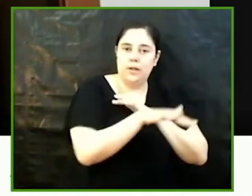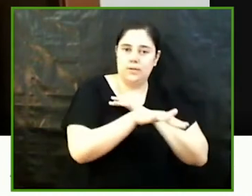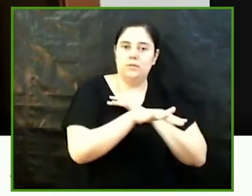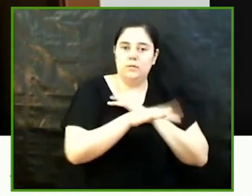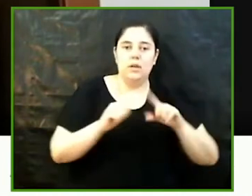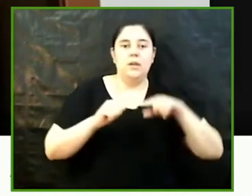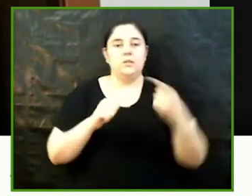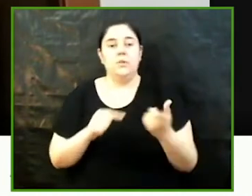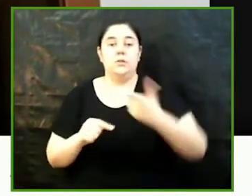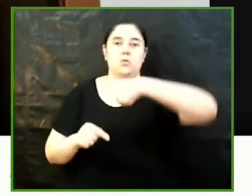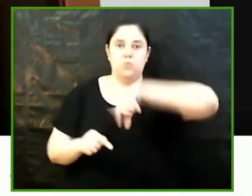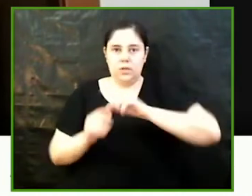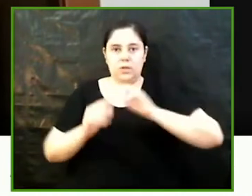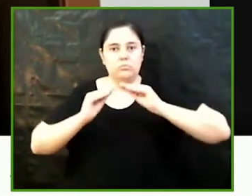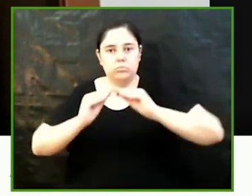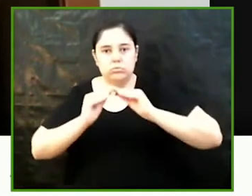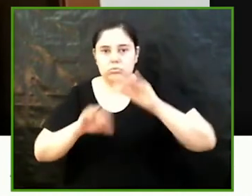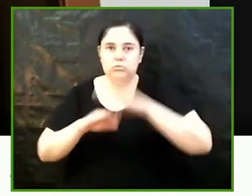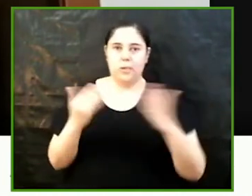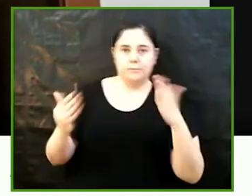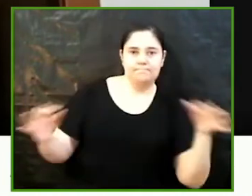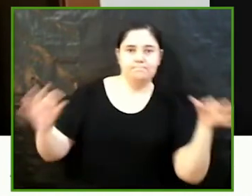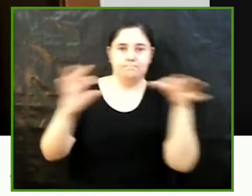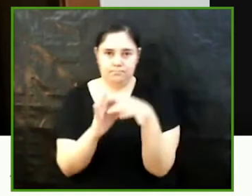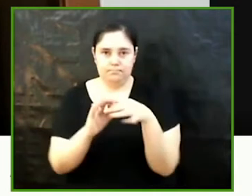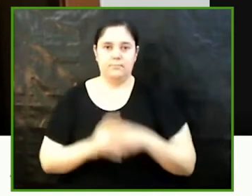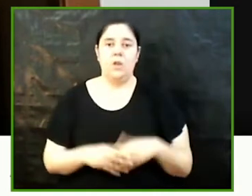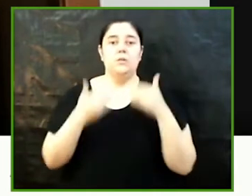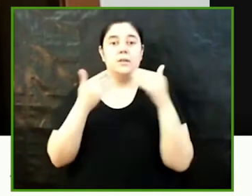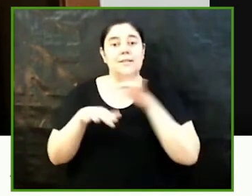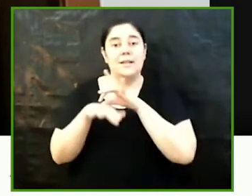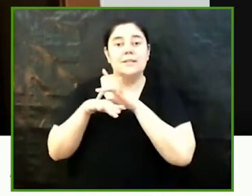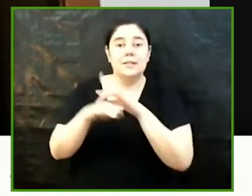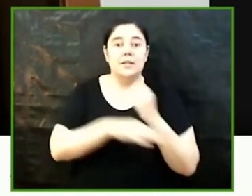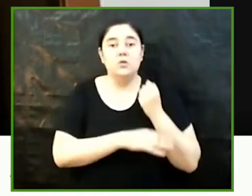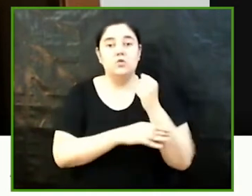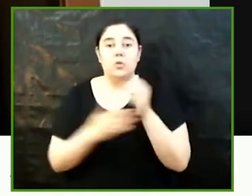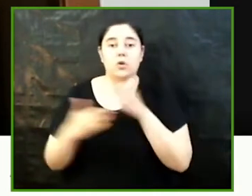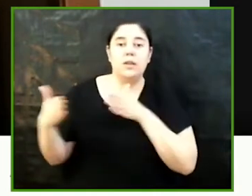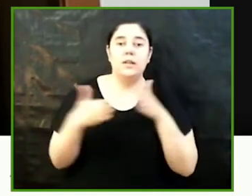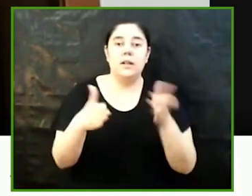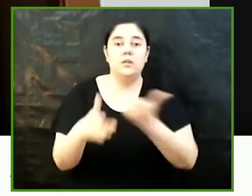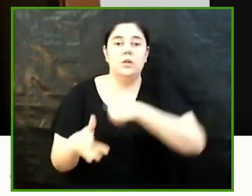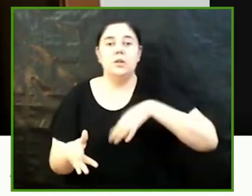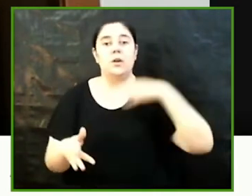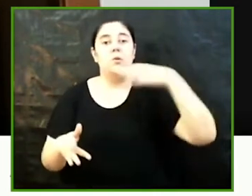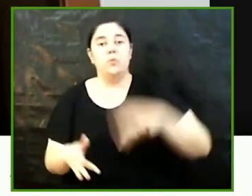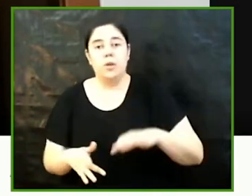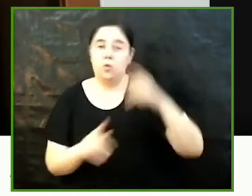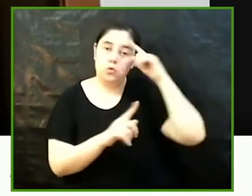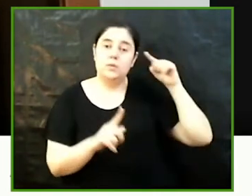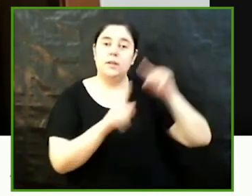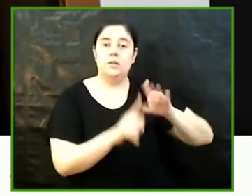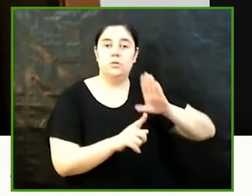botànic a la vella línia. És a través de la guia suport d'aquest itinerari que aconseguim connectar els objectius anteriors